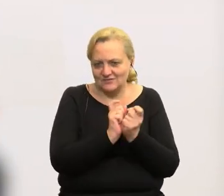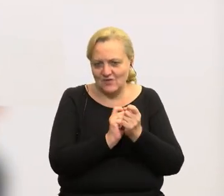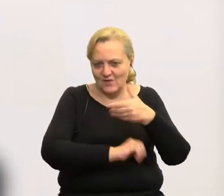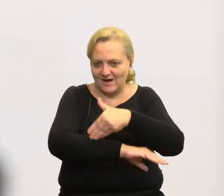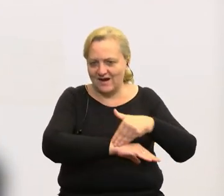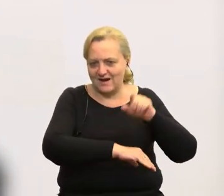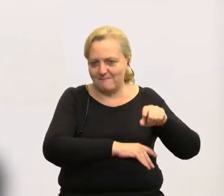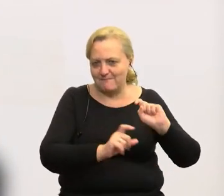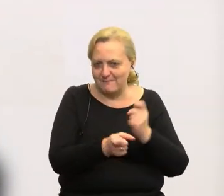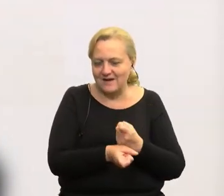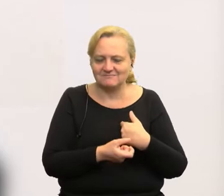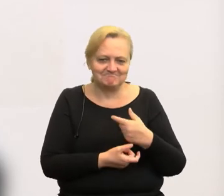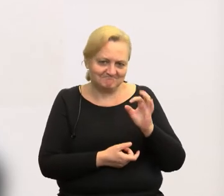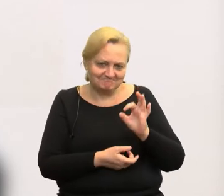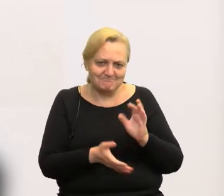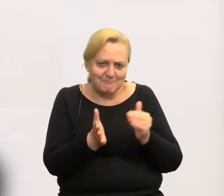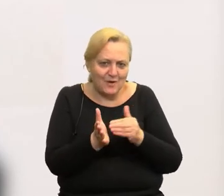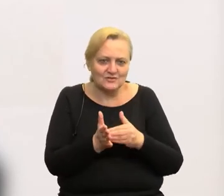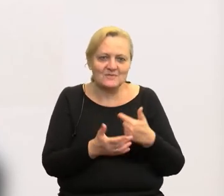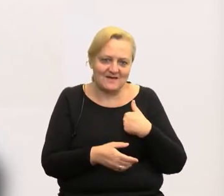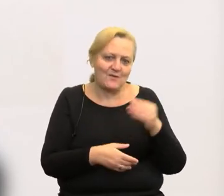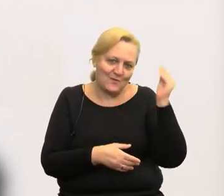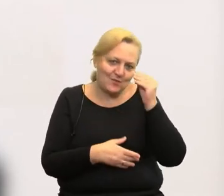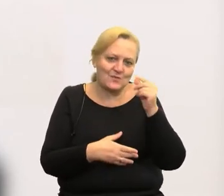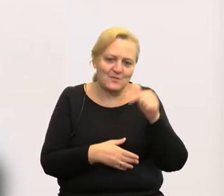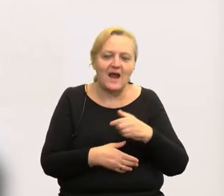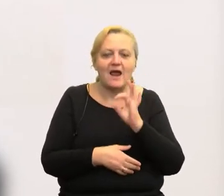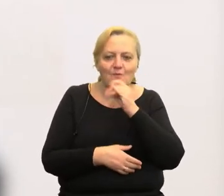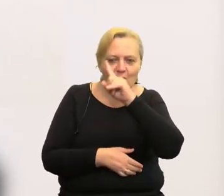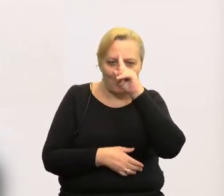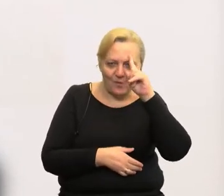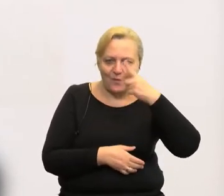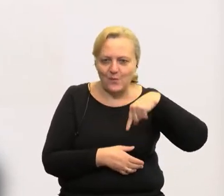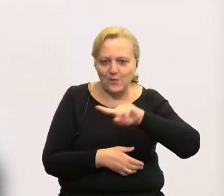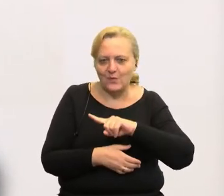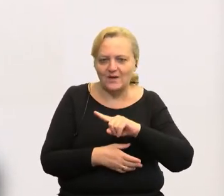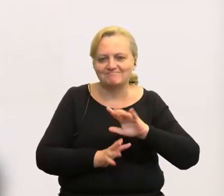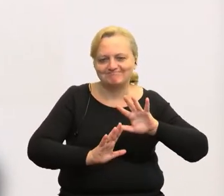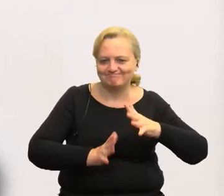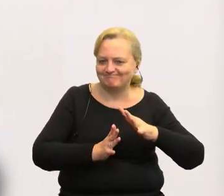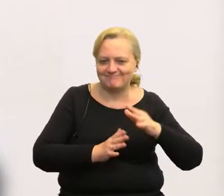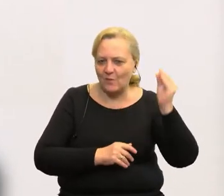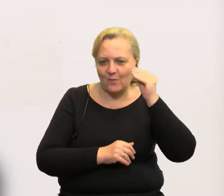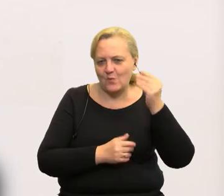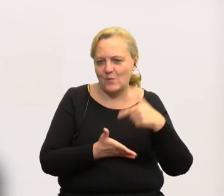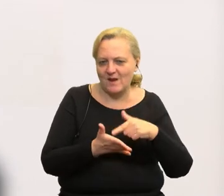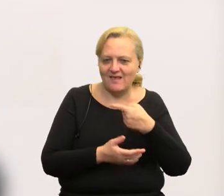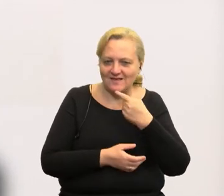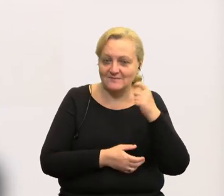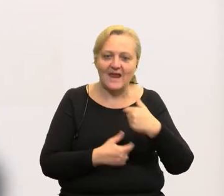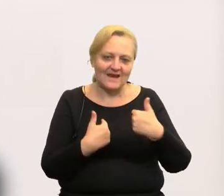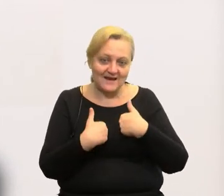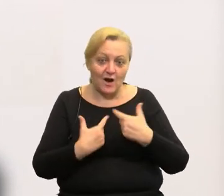jest on bardzo przydatny i dlatego w sumie się go uczymy, ale młodzi ludzie bardzo nie chcą go używać. Dlatego ja